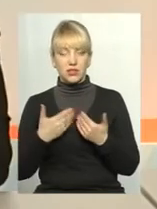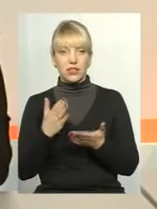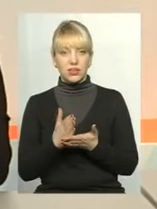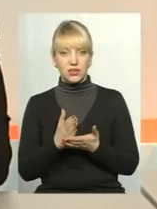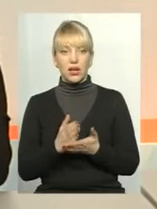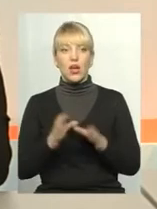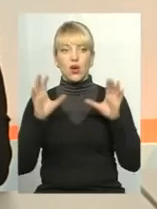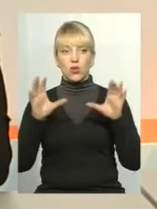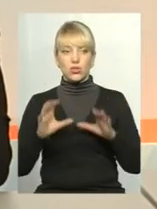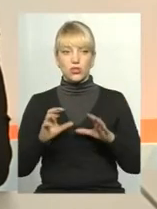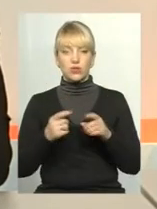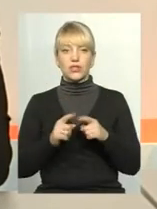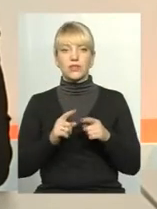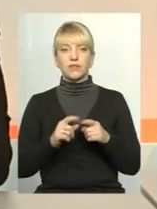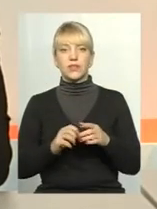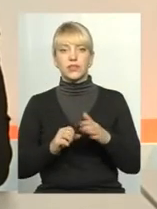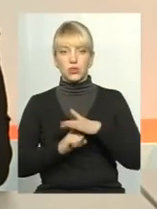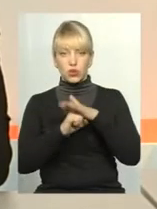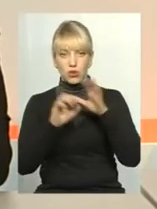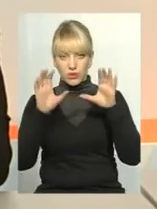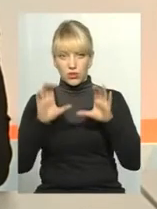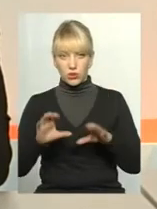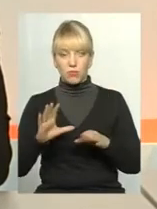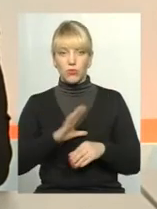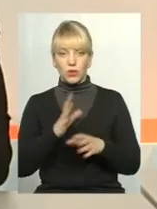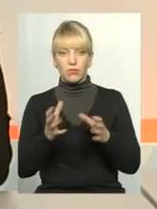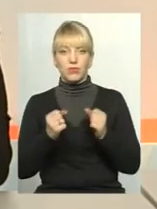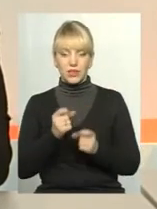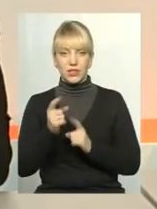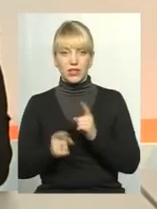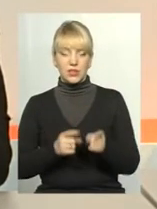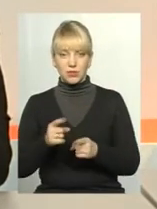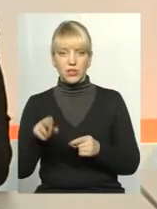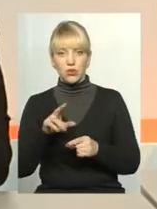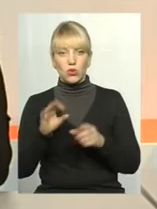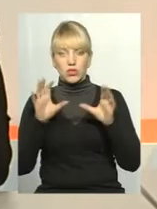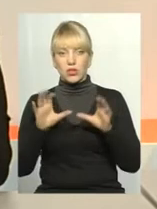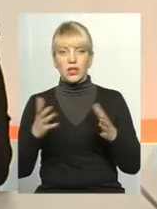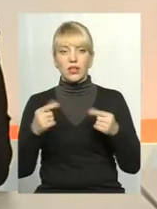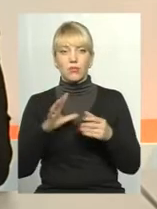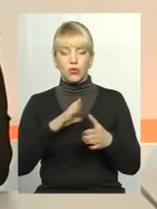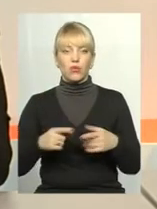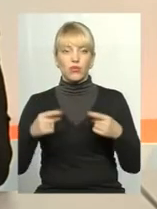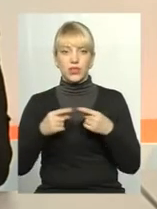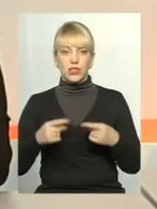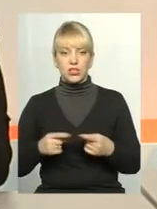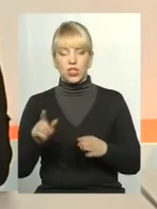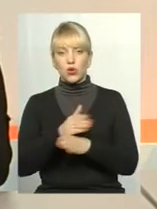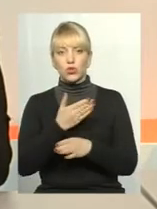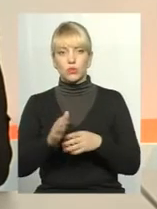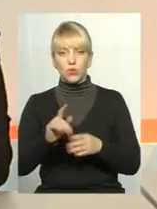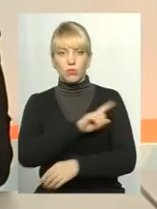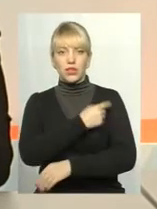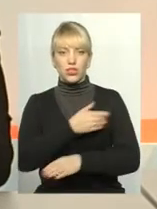основи законодавства в сфері охорони здоров'я. І ось були прийняті зміни до основ законодавства, де якраз було визначено розподіл медичної